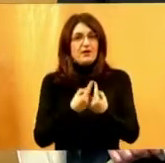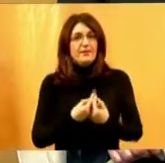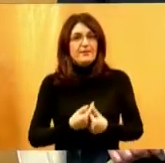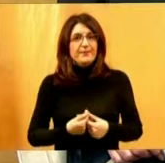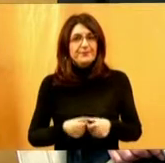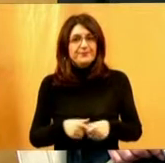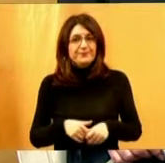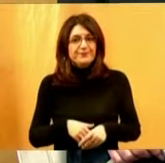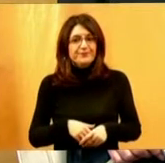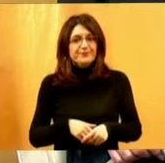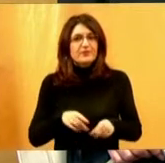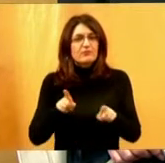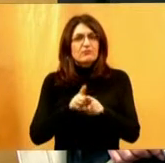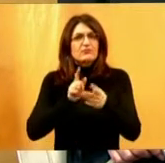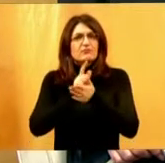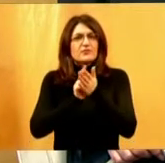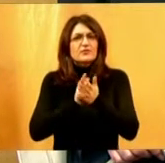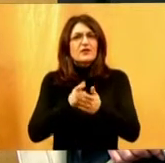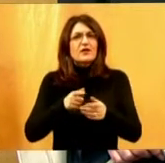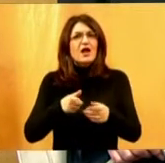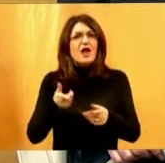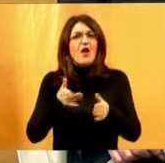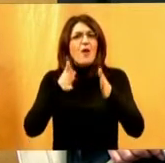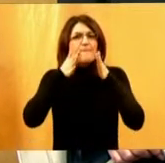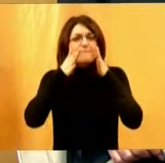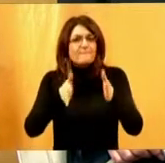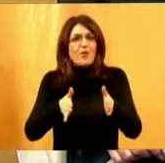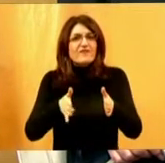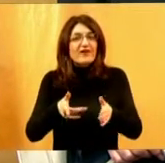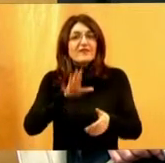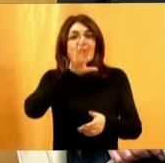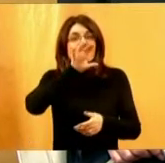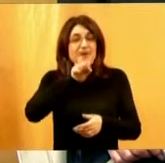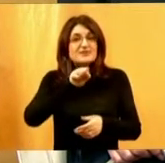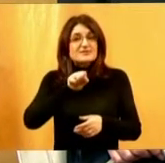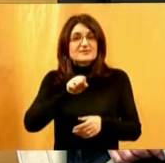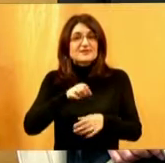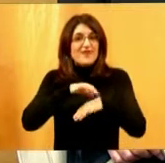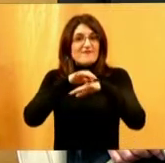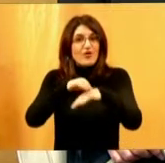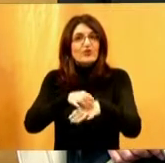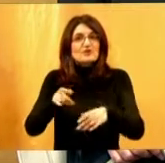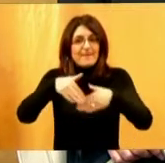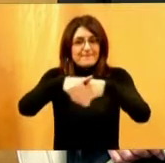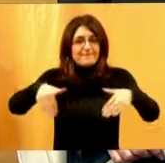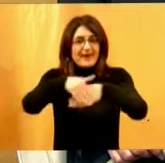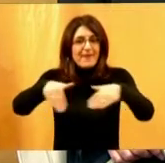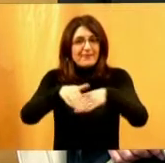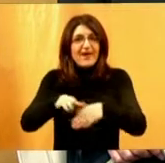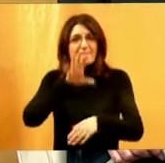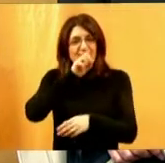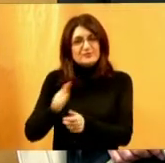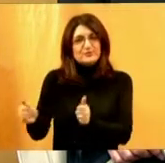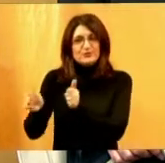i na trenutak se prepustiti po vjerenju psa vodiča proći stazu s preprekama u pratnji psa